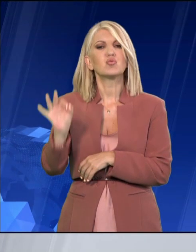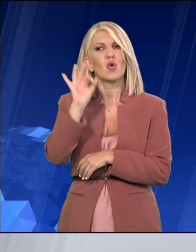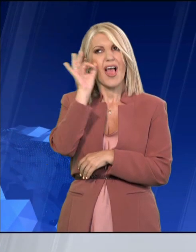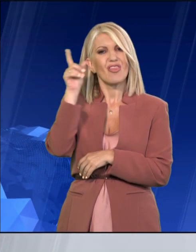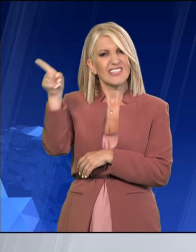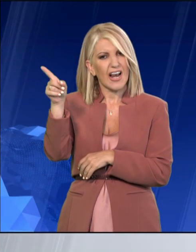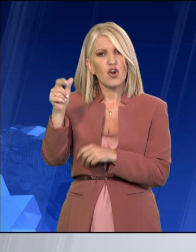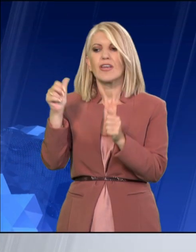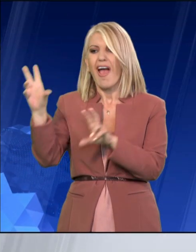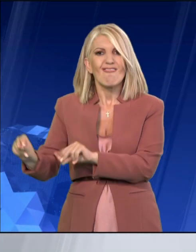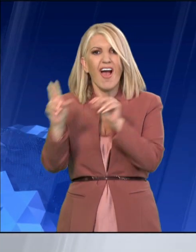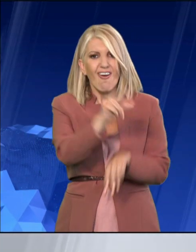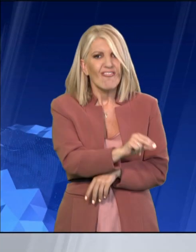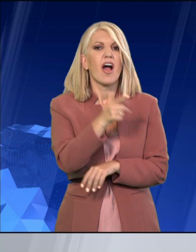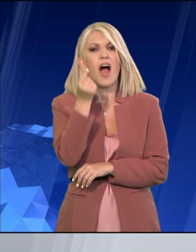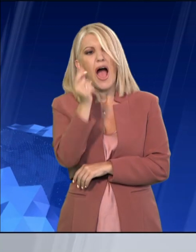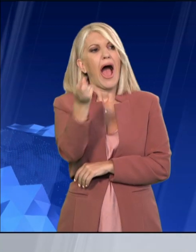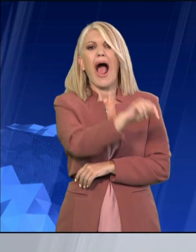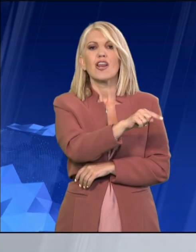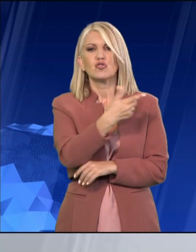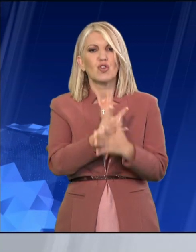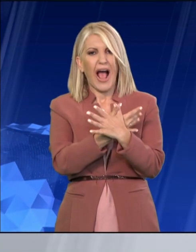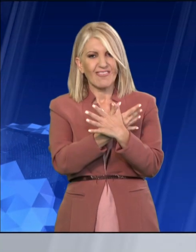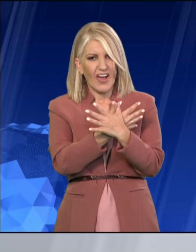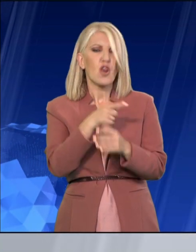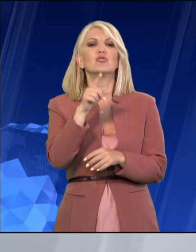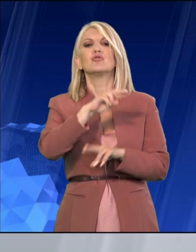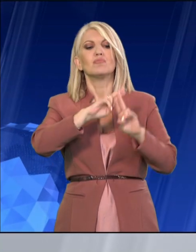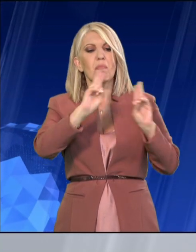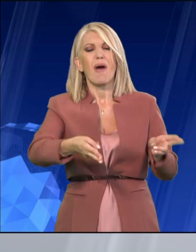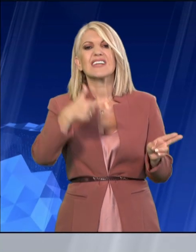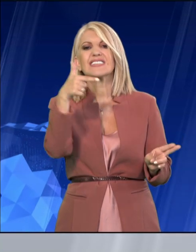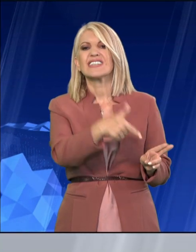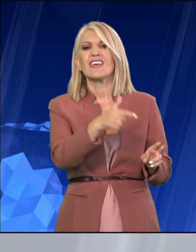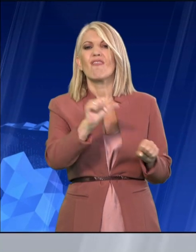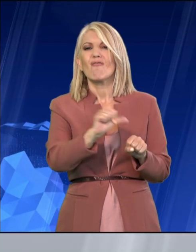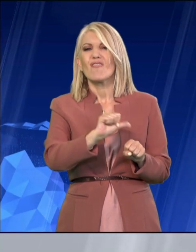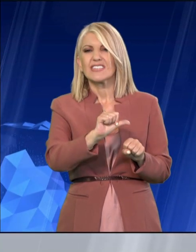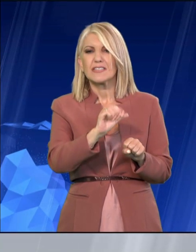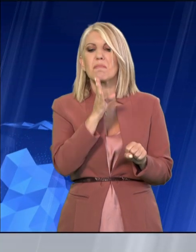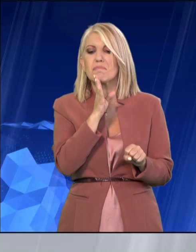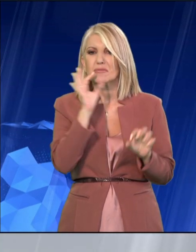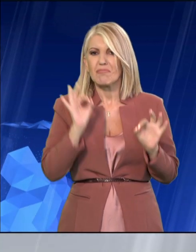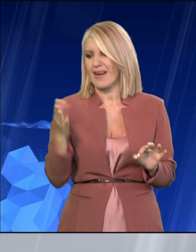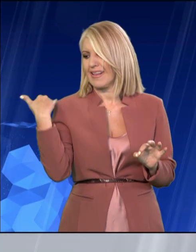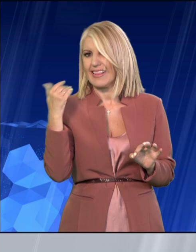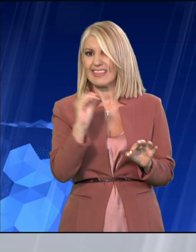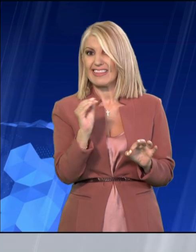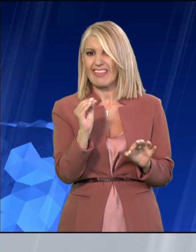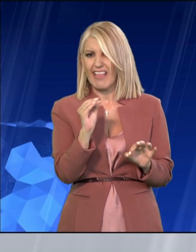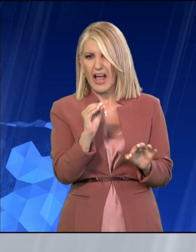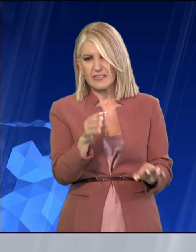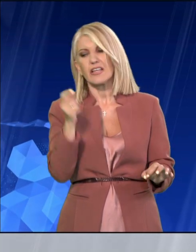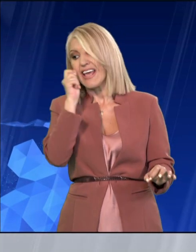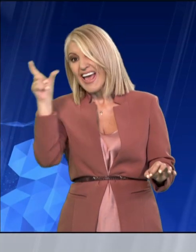της ενψυχρό δολοφονίας του 50χρονου Αλβανού έξω από βενζινάδικο στην ανάληψη Θεσσαλονίκη στο μεσημέρι της Θετάρτης παραδόθηκε χθες τις